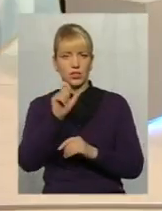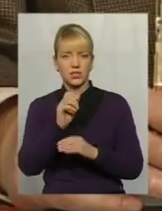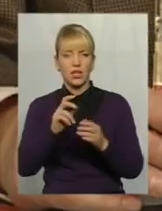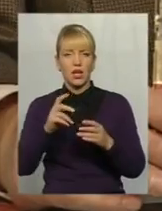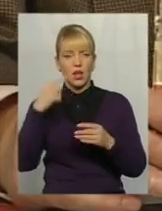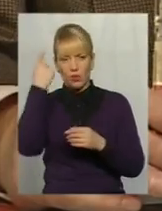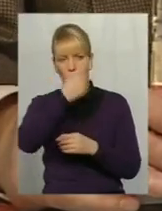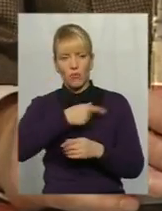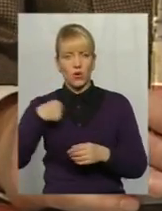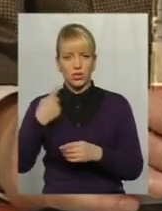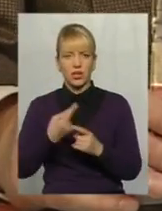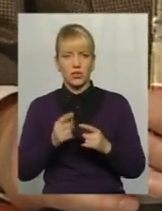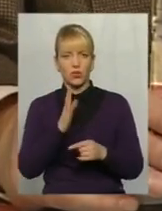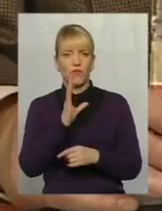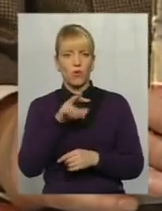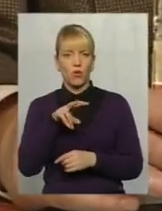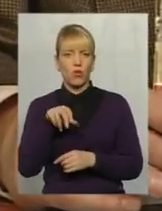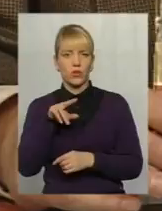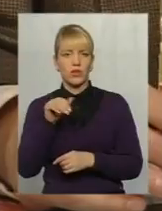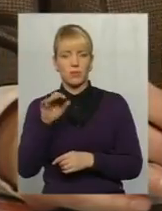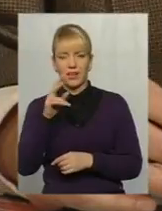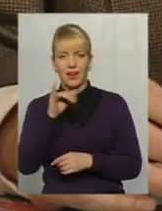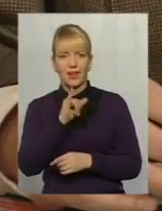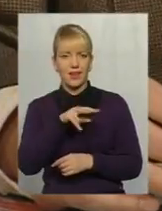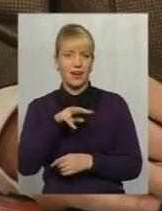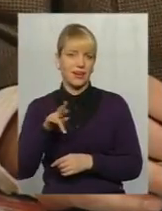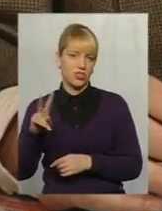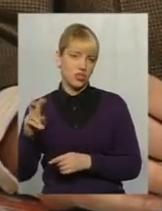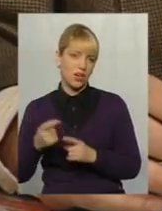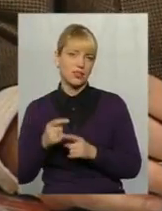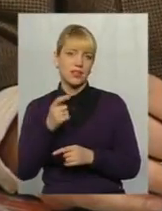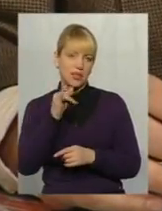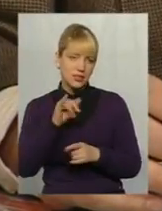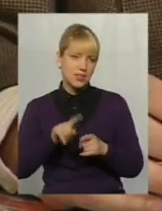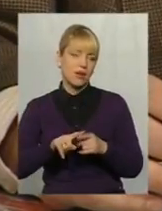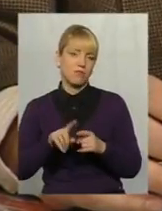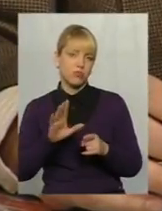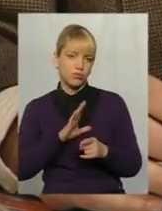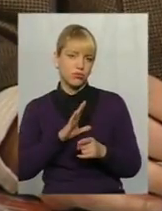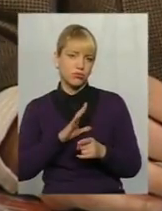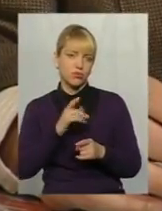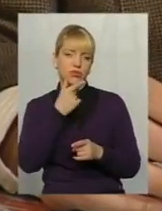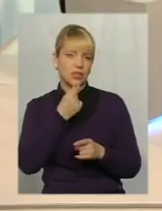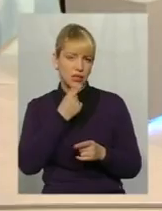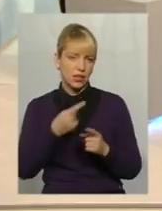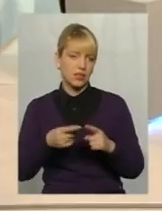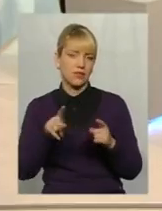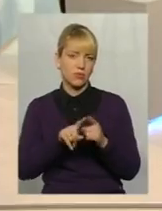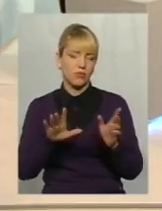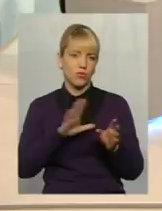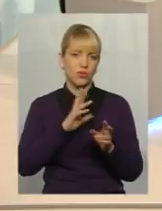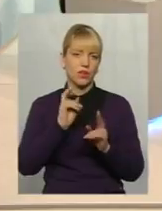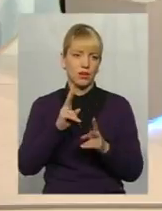портрету Володимира Ілліча Леніна, звичайно, ця держава і скульптуру, і театр, і все, що завгодно, використовувала для вкорінення